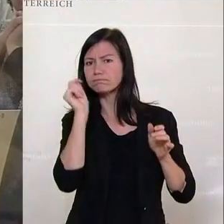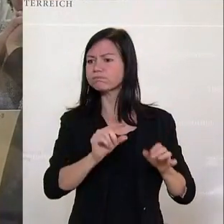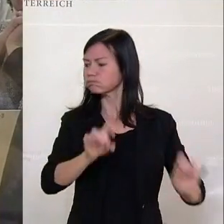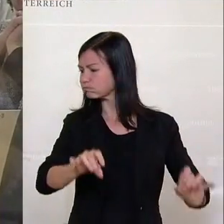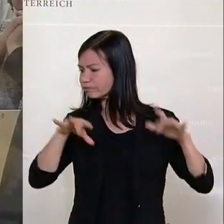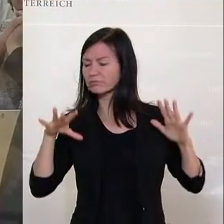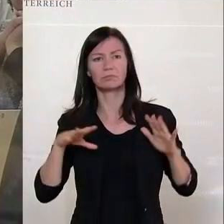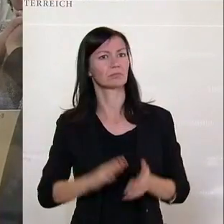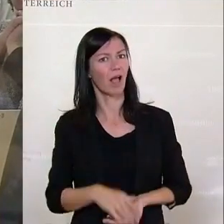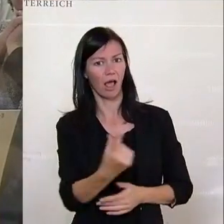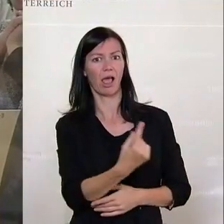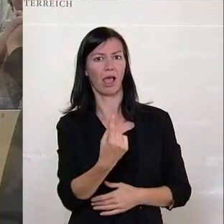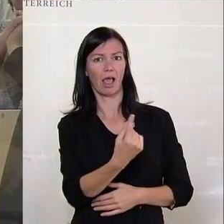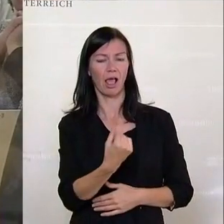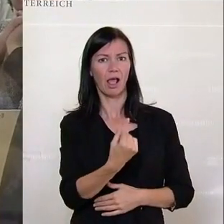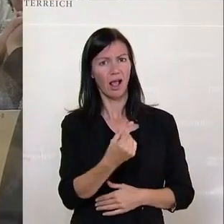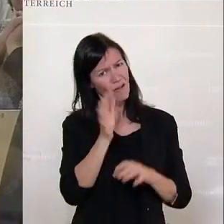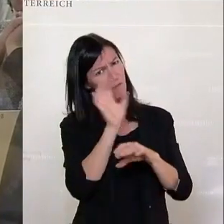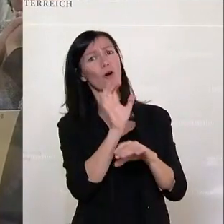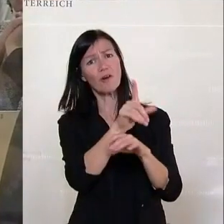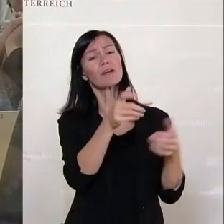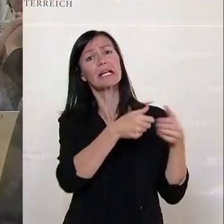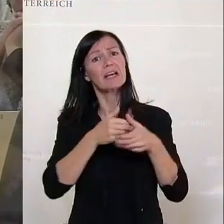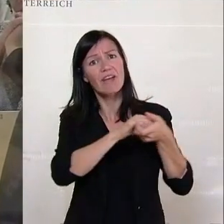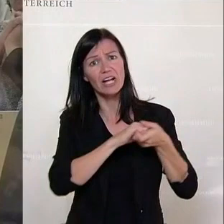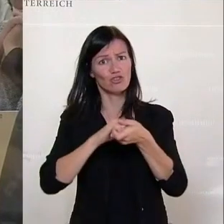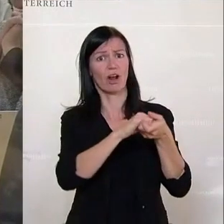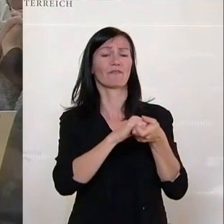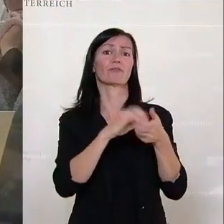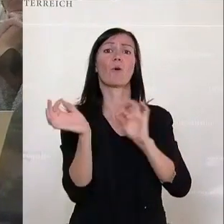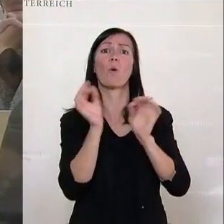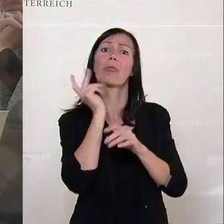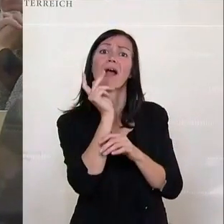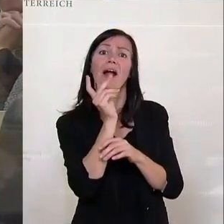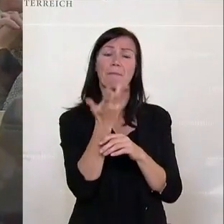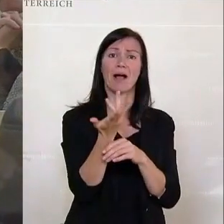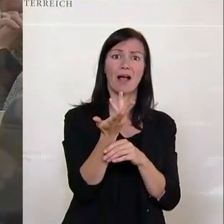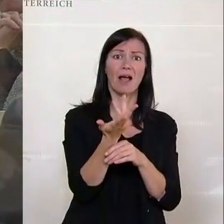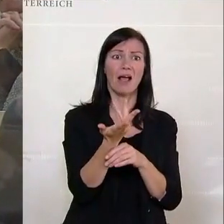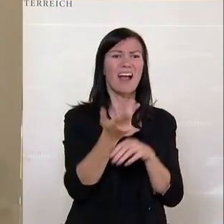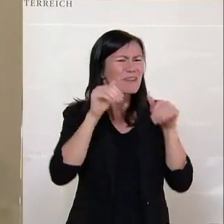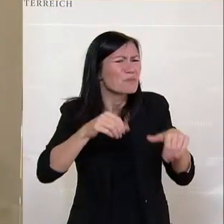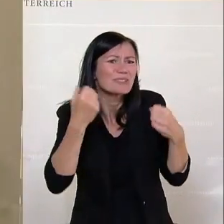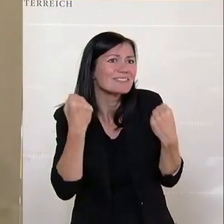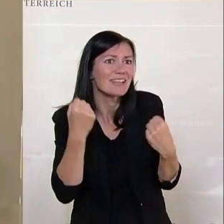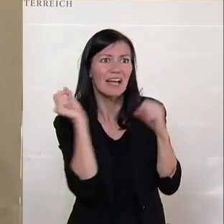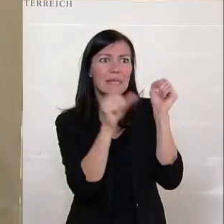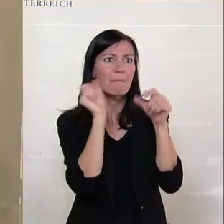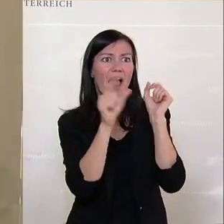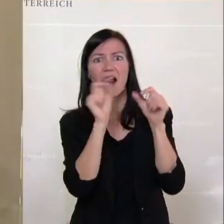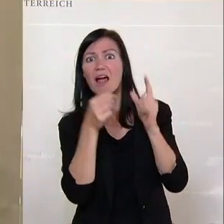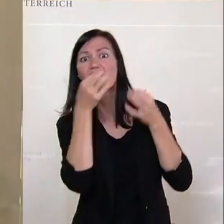an die Kammerfunktionäre, an die Gewerkschafter. Noch einmal, ihr müsst ja auch diese Anrufe und Mails bekommen von Arbeitnehmern,